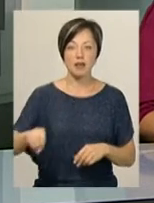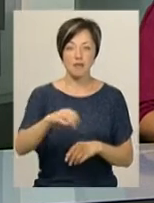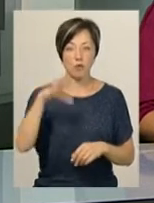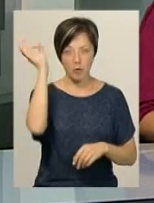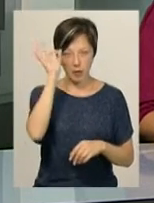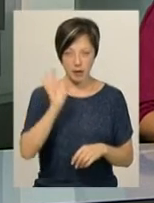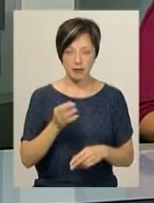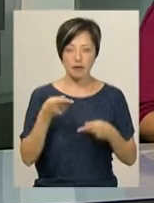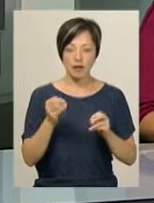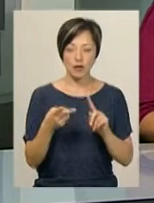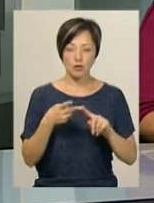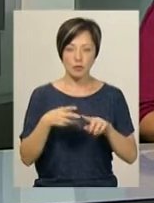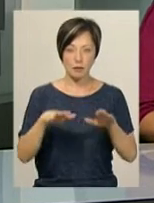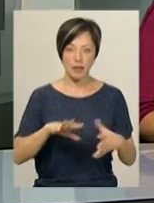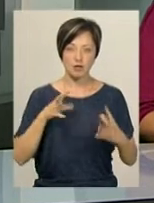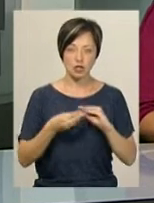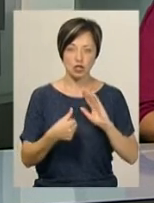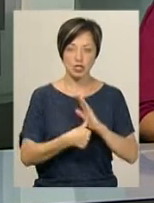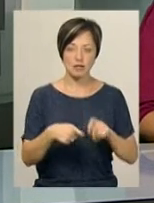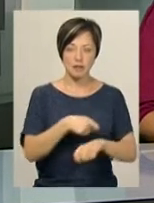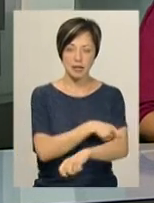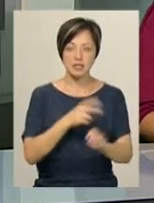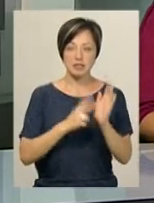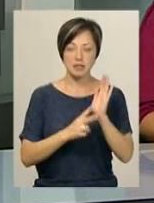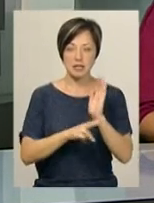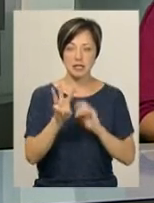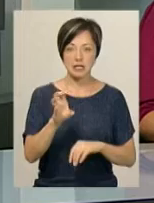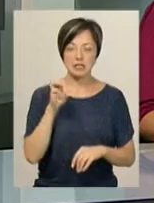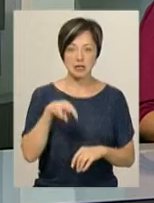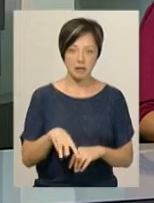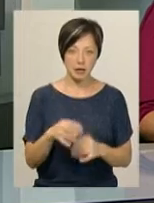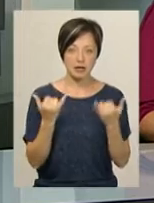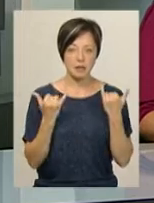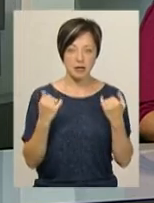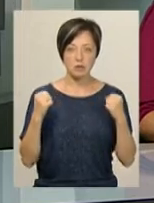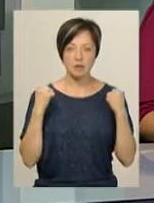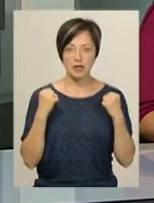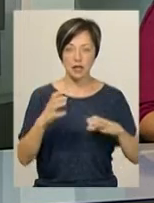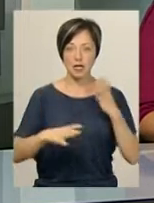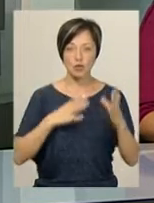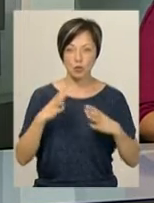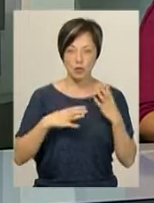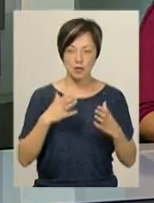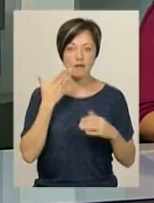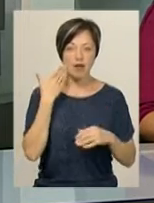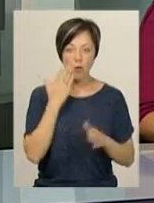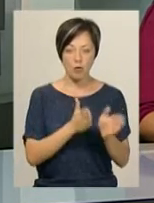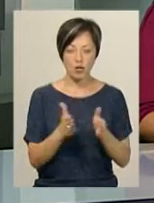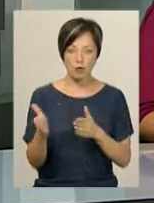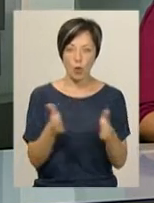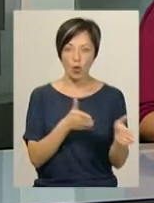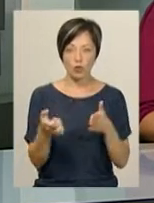Берліні, де стала другою з результатом 6 метрів 73 сантиметри. Тепер спортсменка тренується в легкому режимі і